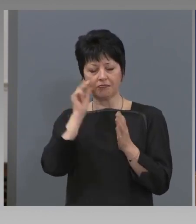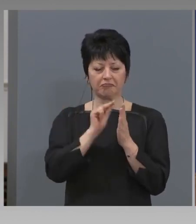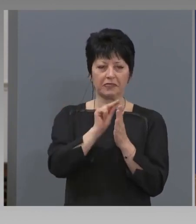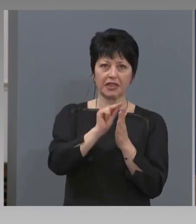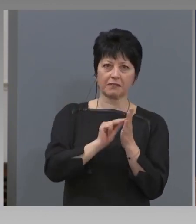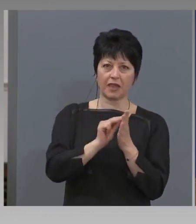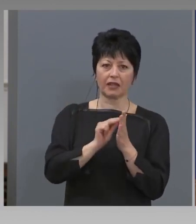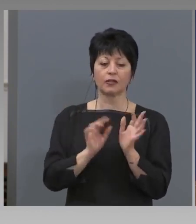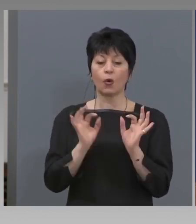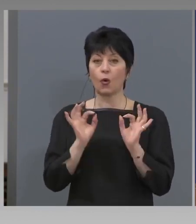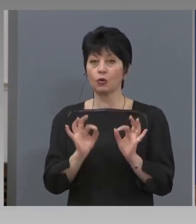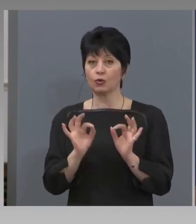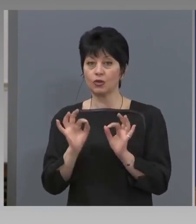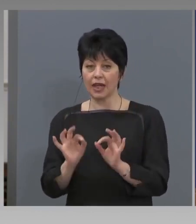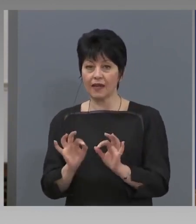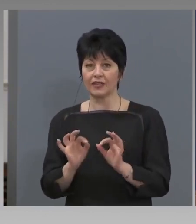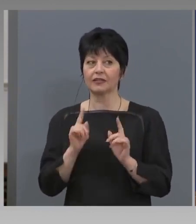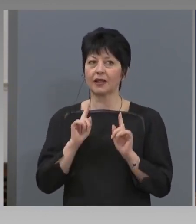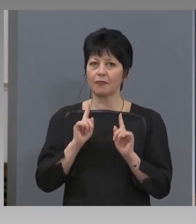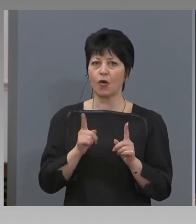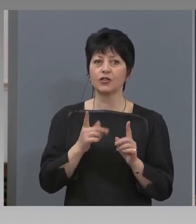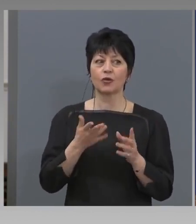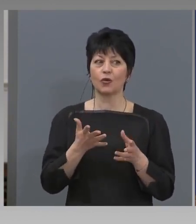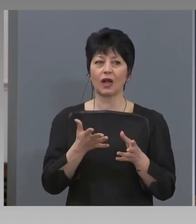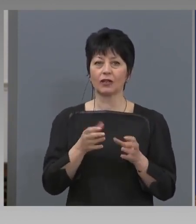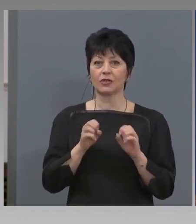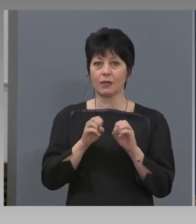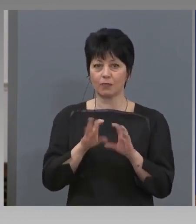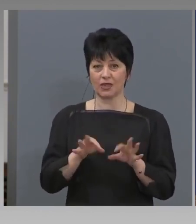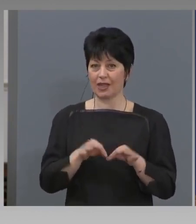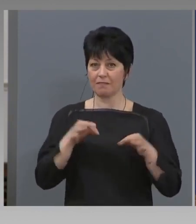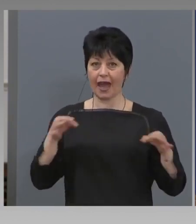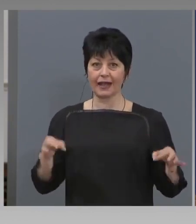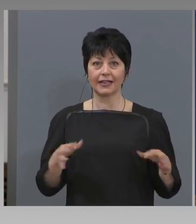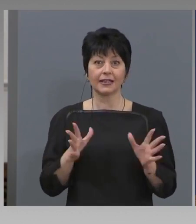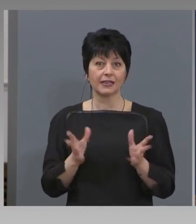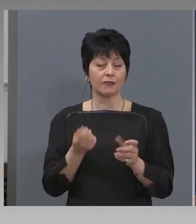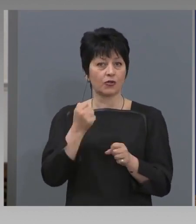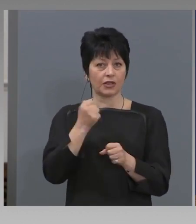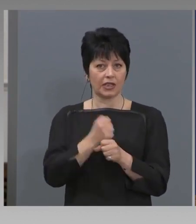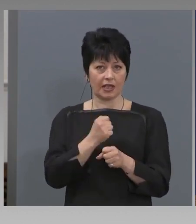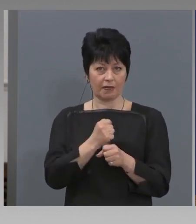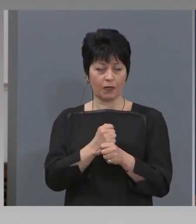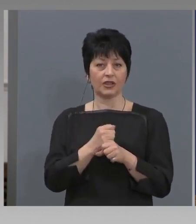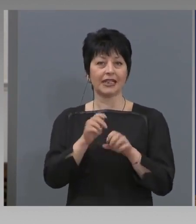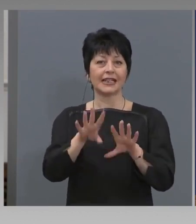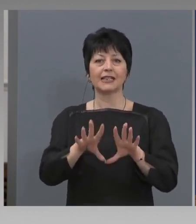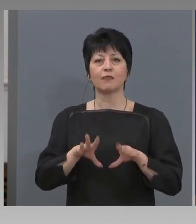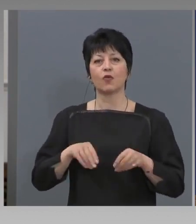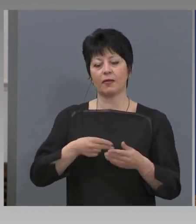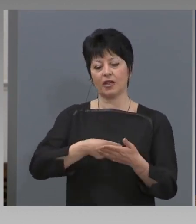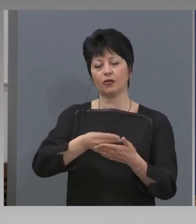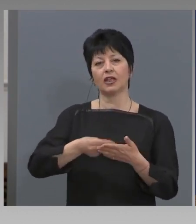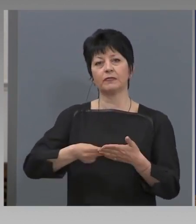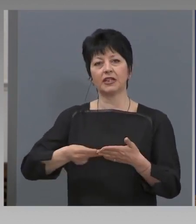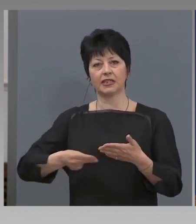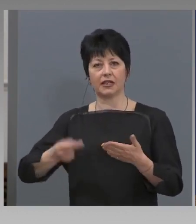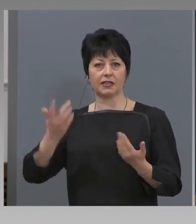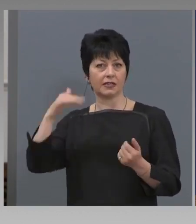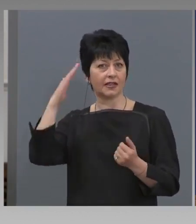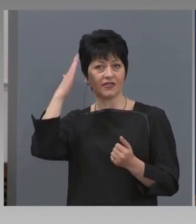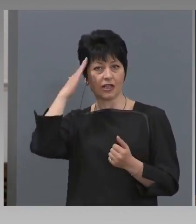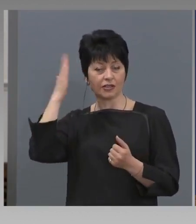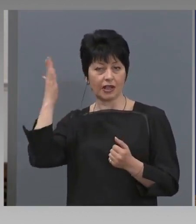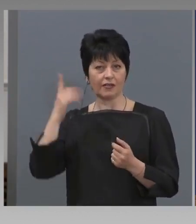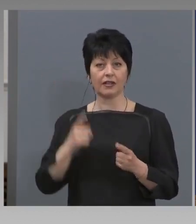оточняват, за да може, като опусне мярката, да работи и да се поема от администрацията по страната. Това е